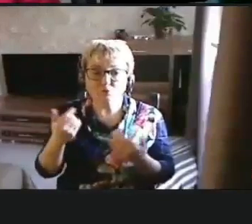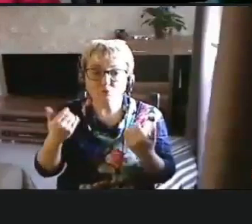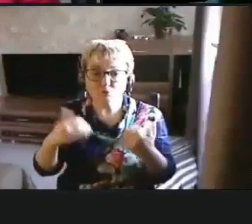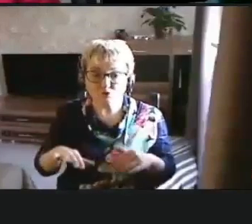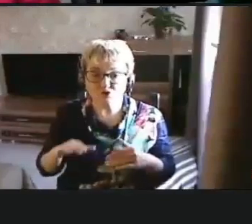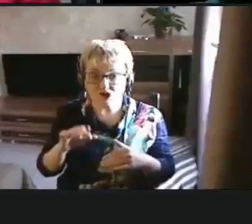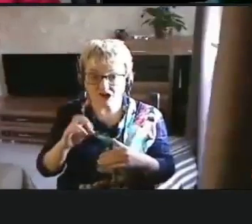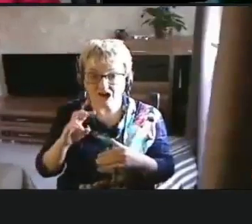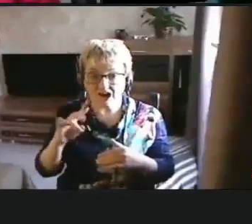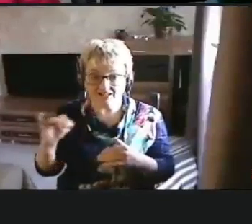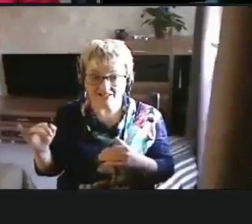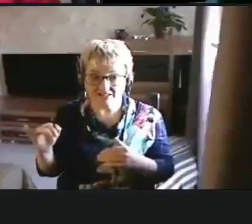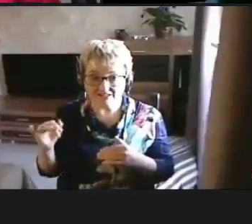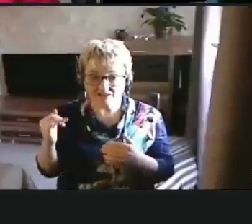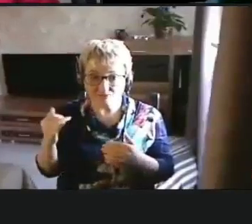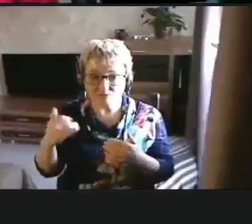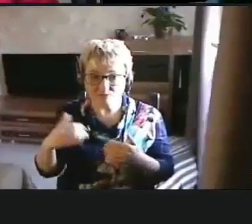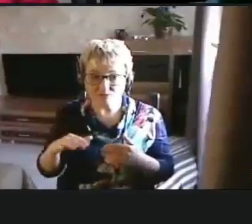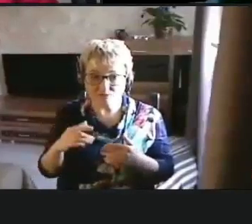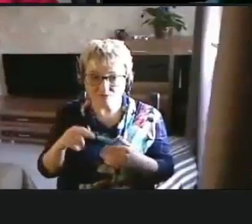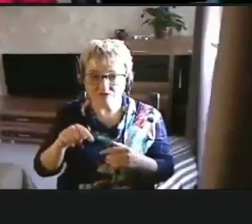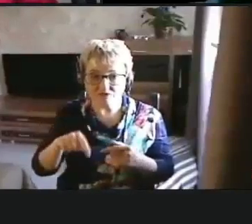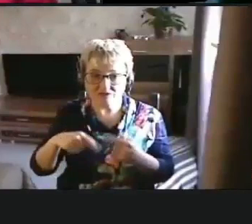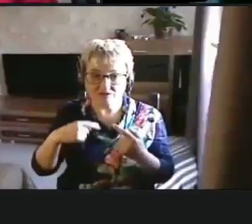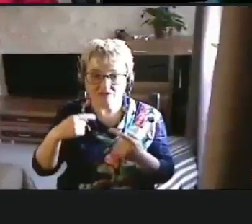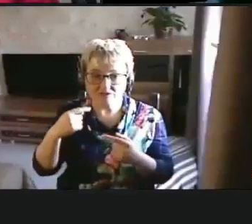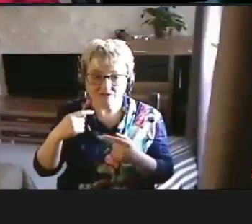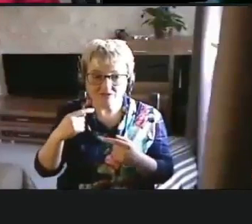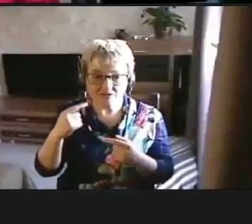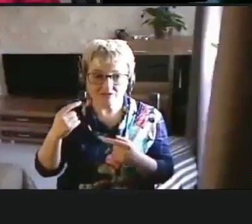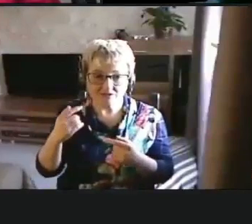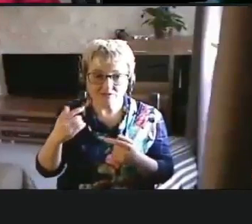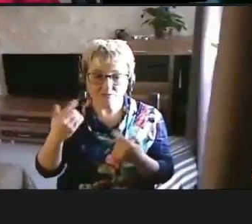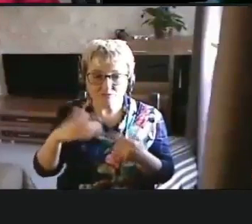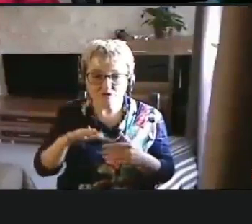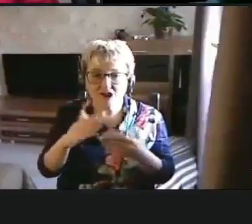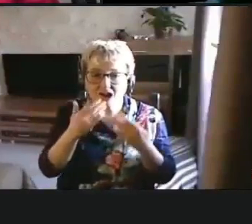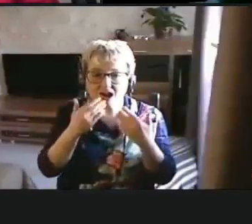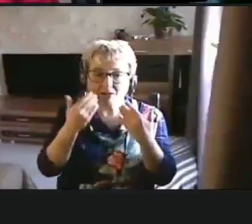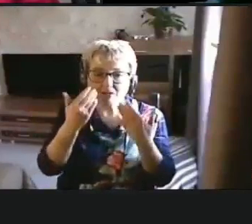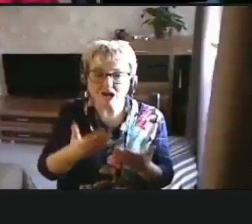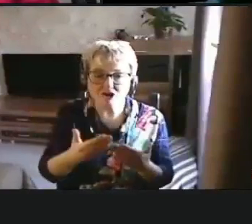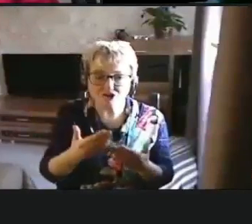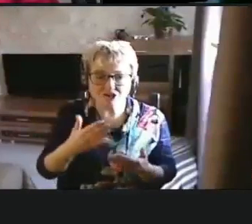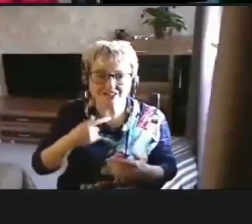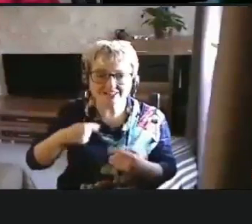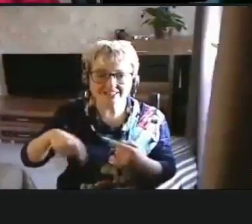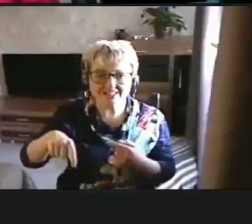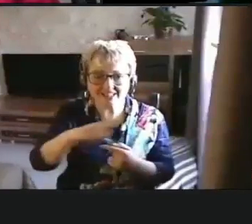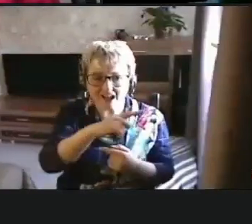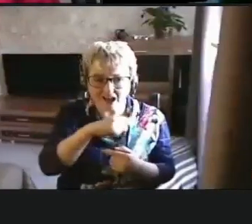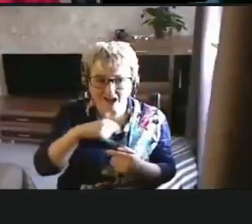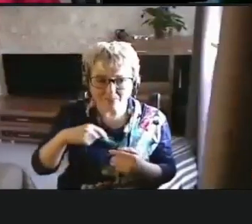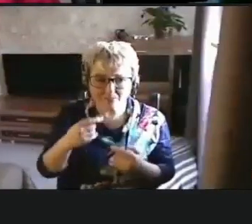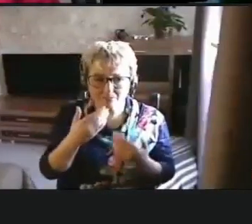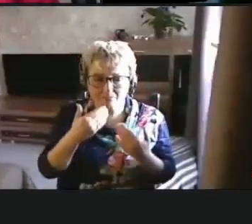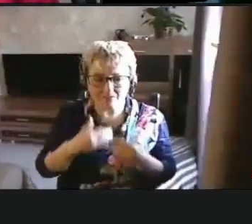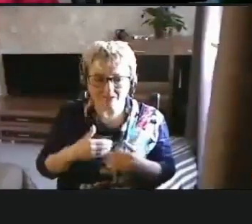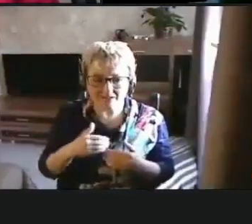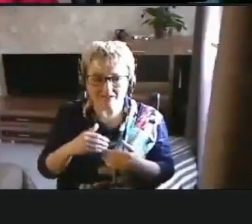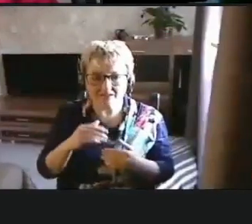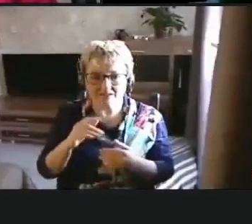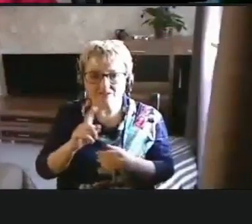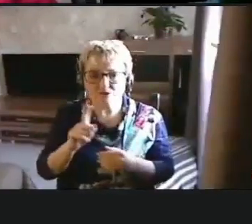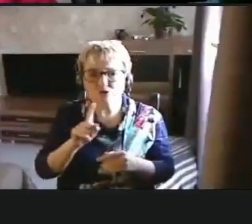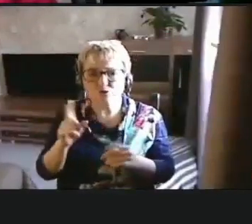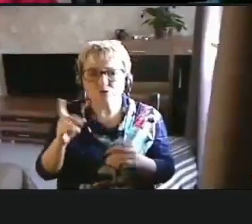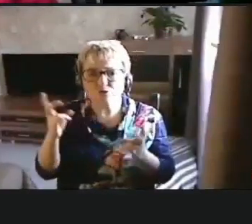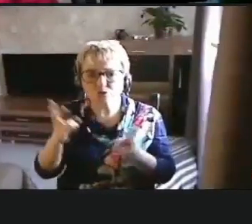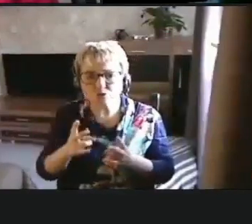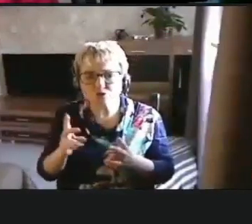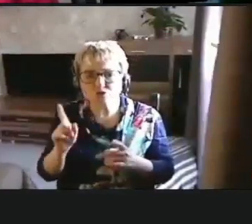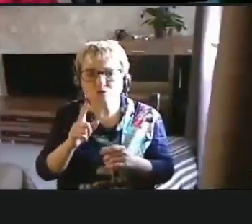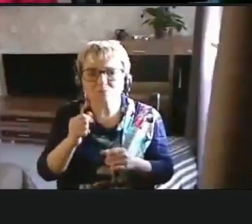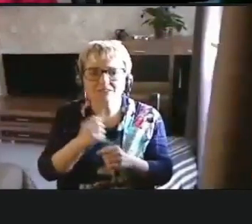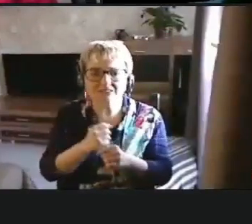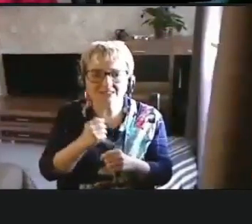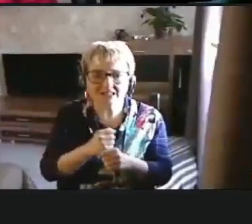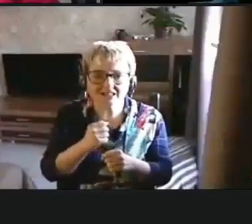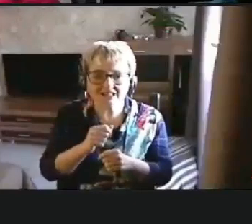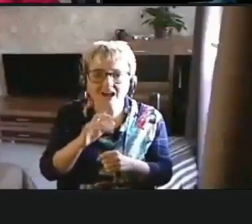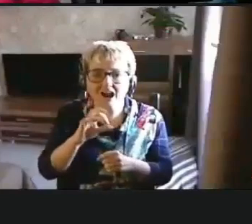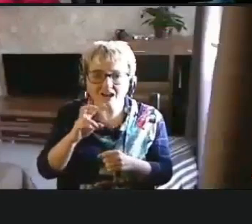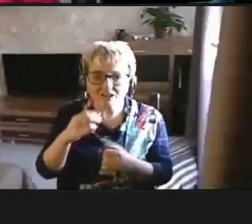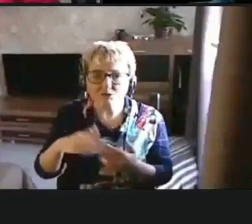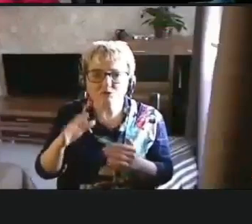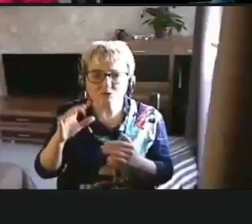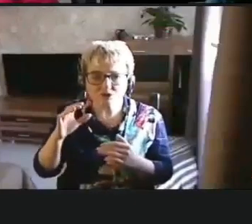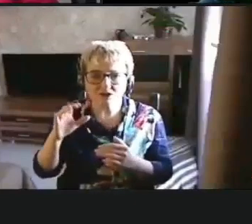на этой неделе обращались с нами, что нужно, что делать, и они